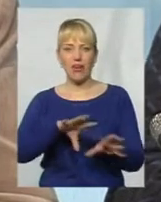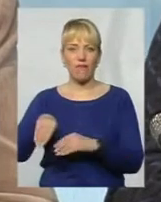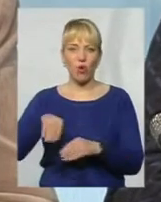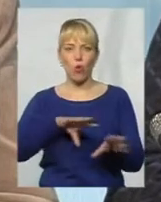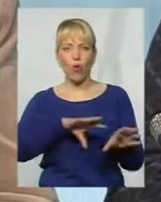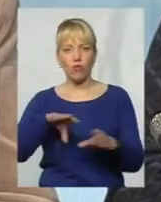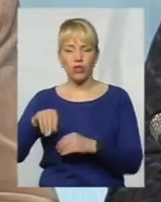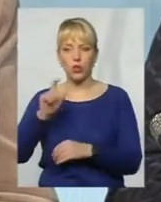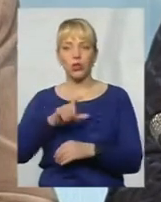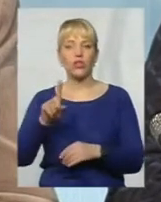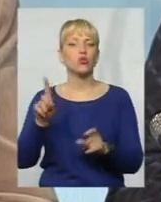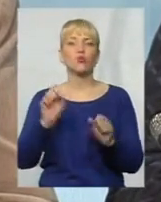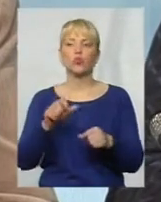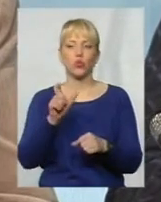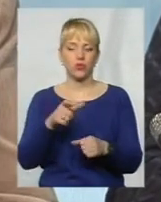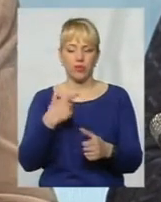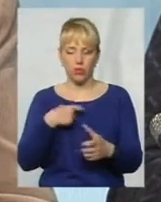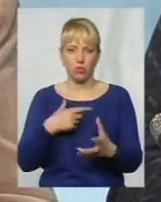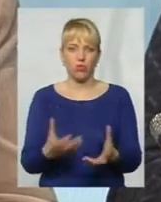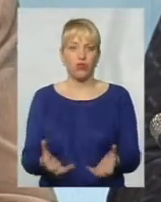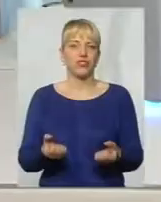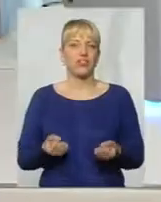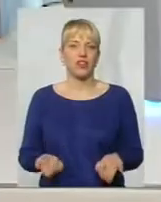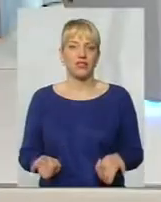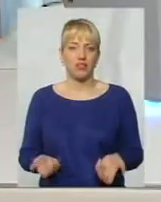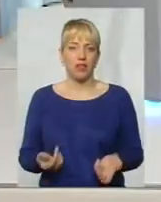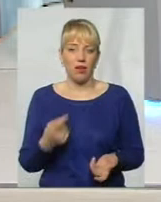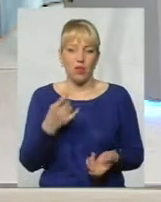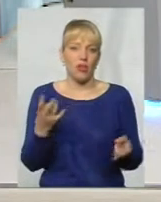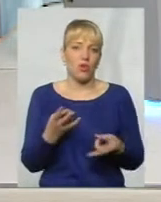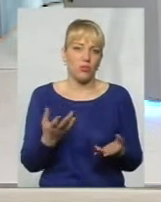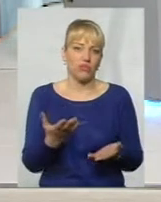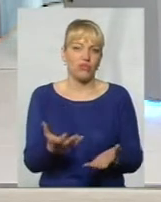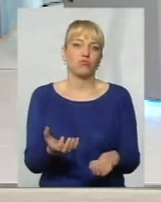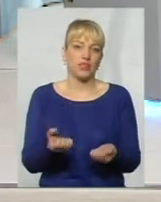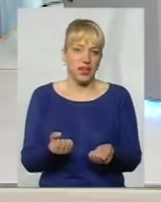Що людина може з собою взяти? Нічого. Першу необхідність, взяла там